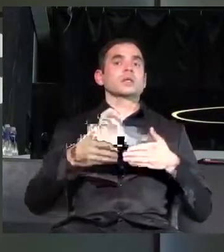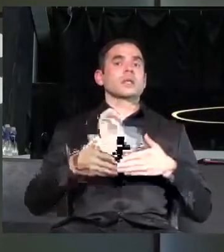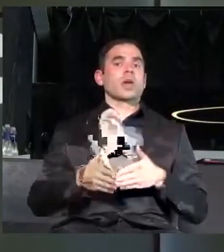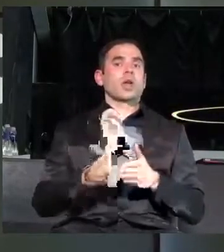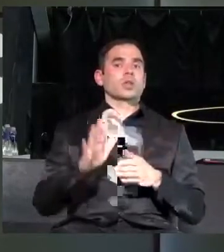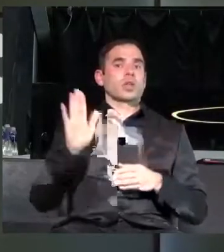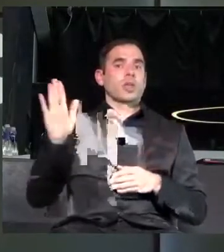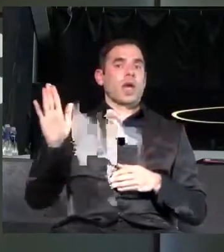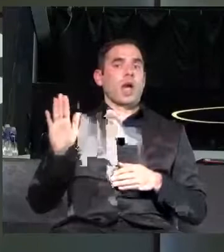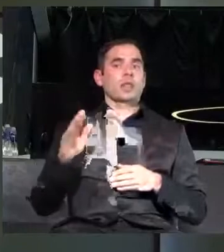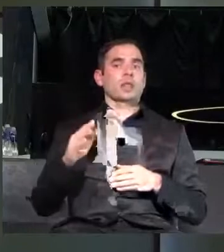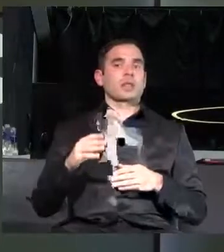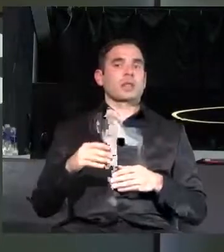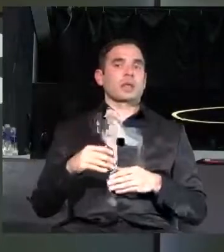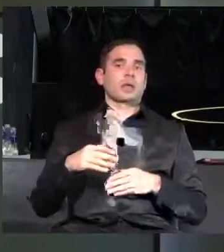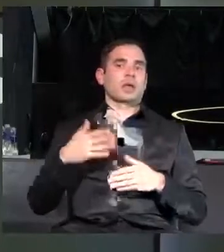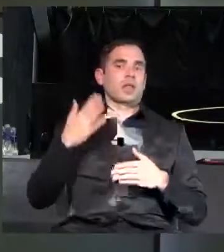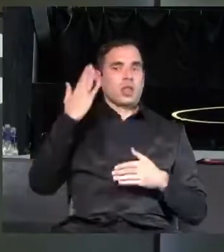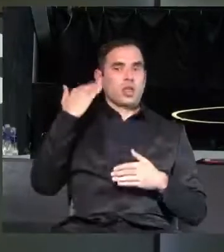тяхната дъщеря Сара.